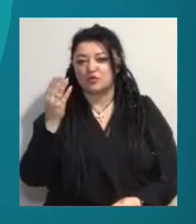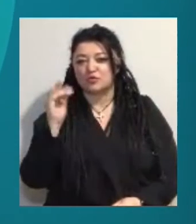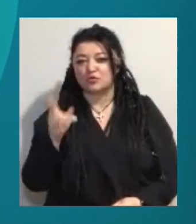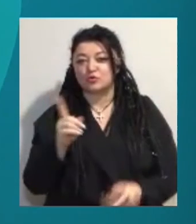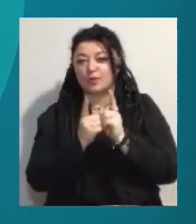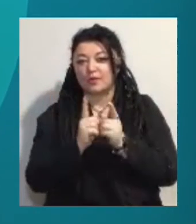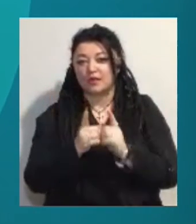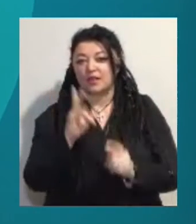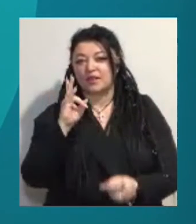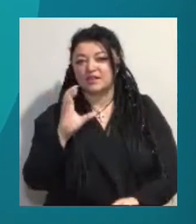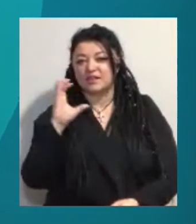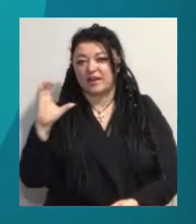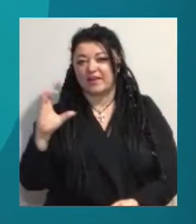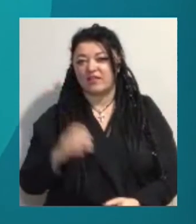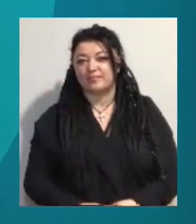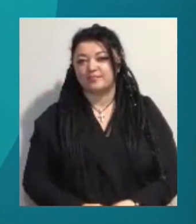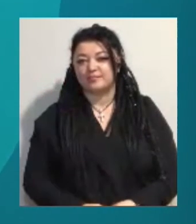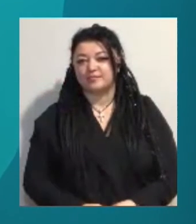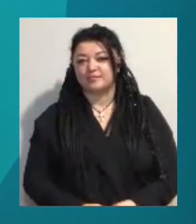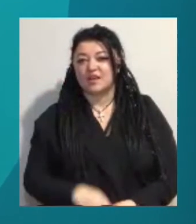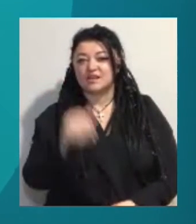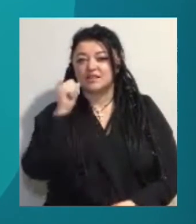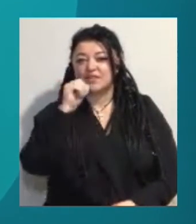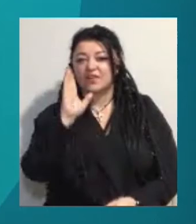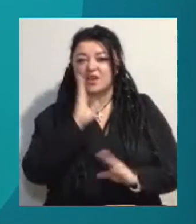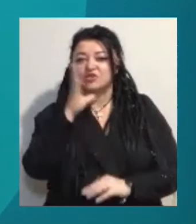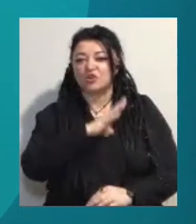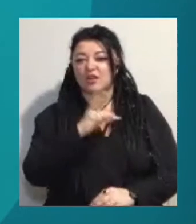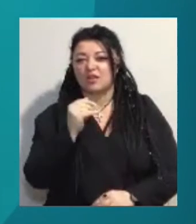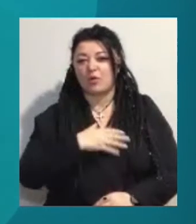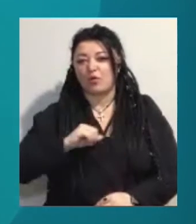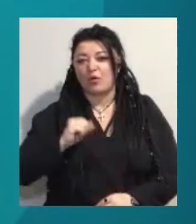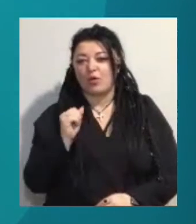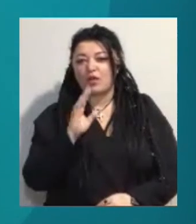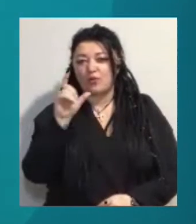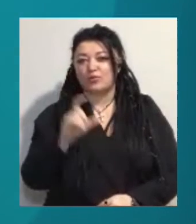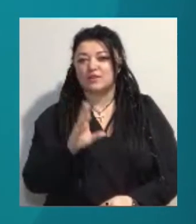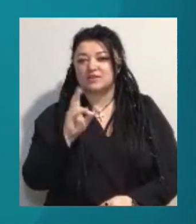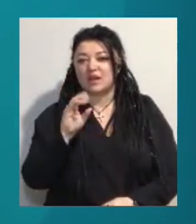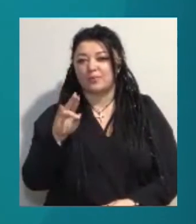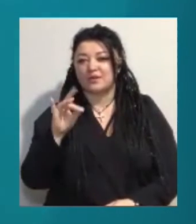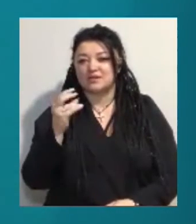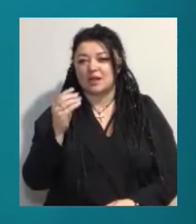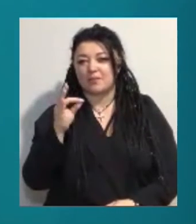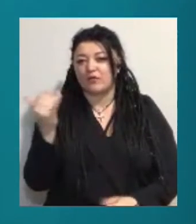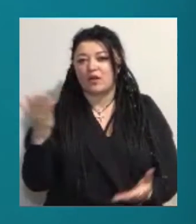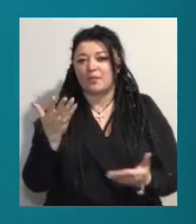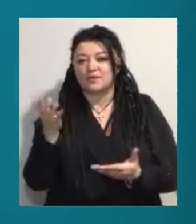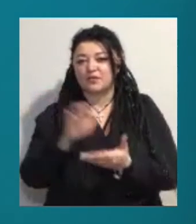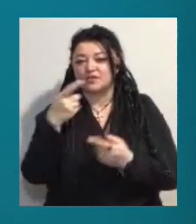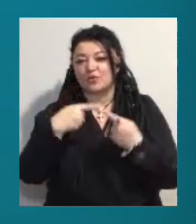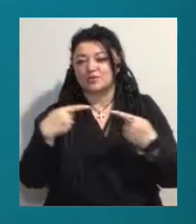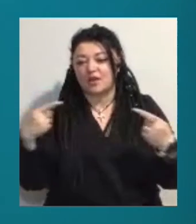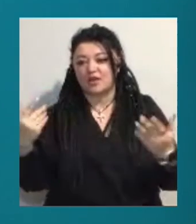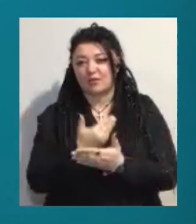Сордопереклад Наталя Сергєєва. Завтра вранці чекайте на мою колегу Ксенію Процепову, яка познайомить вас із останніми